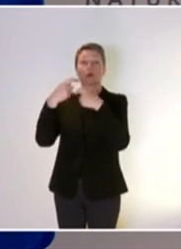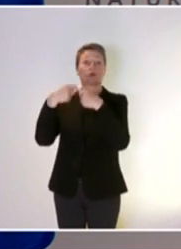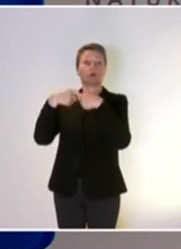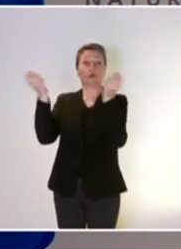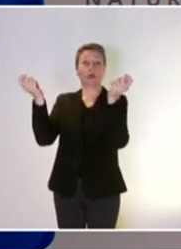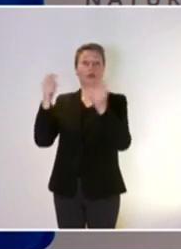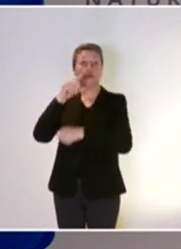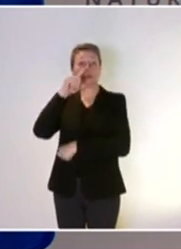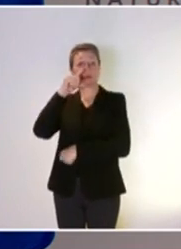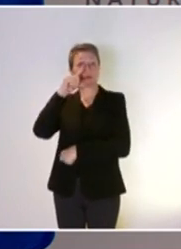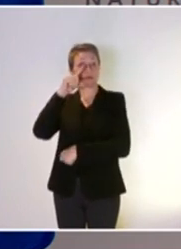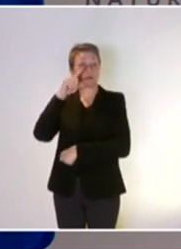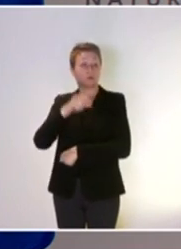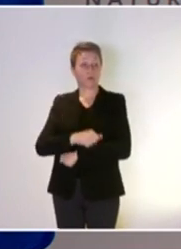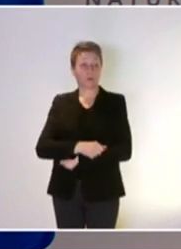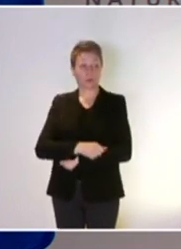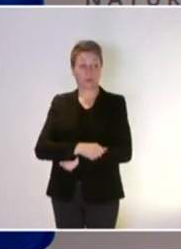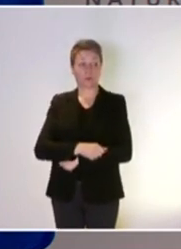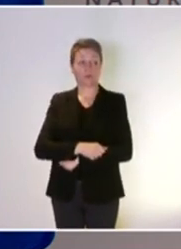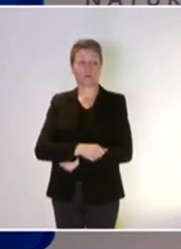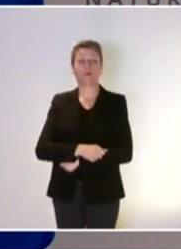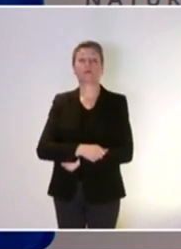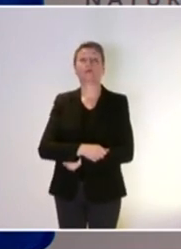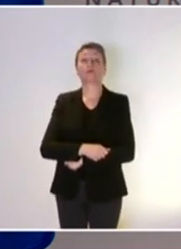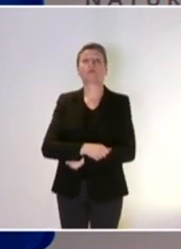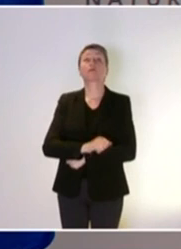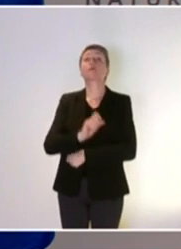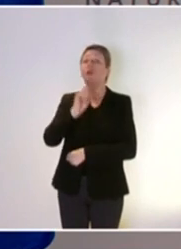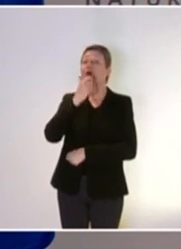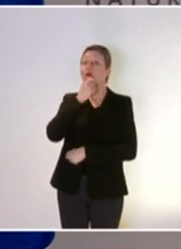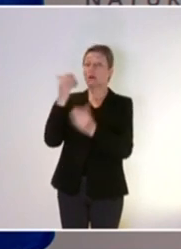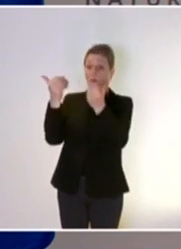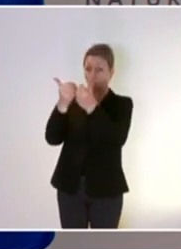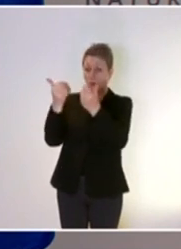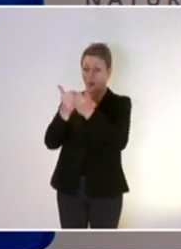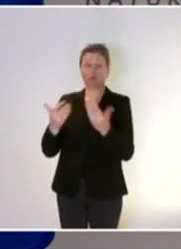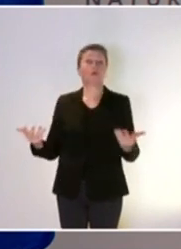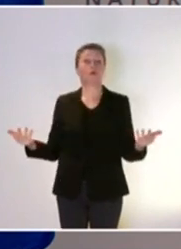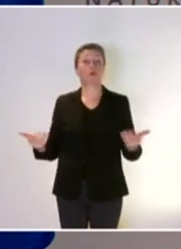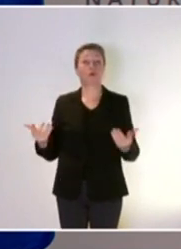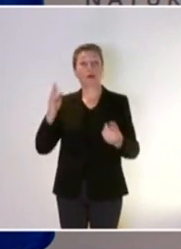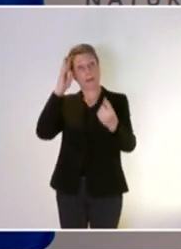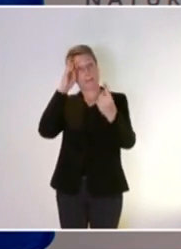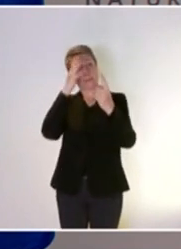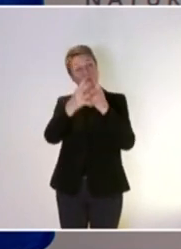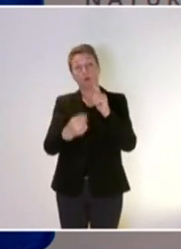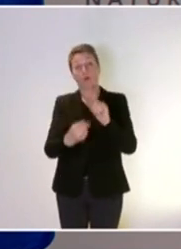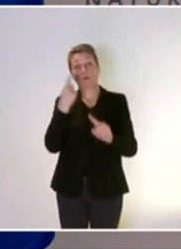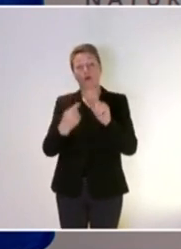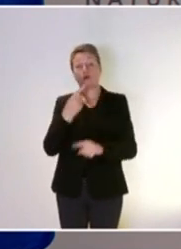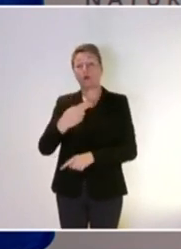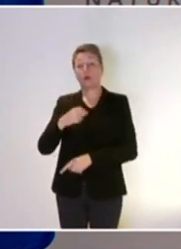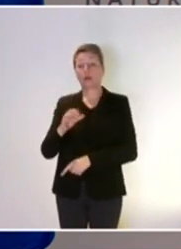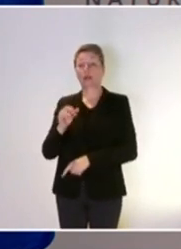Frédéric Eger de Interplay TV. Donc, en anglais, il nous demande quelles sont les missions cœur de Natura